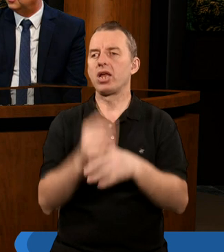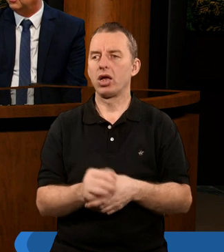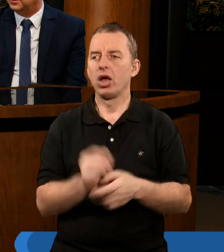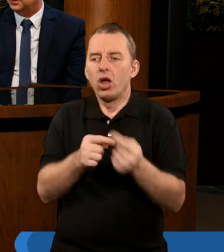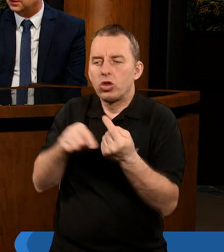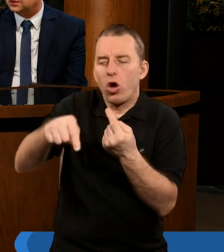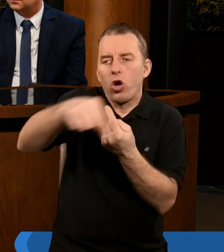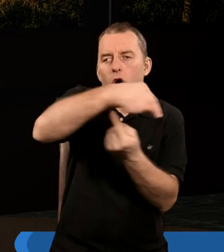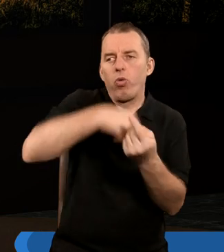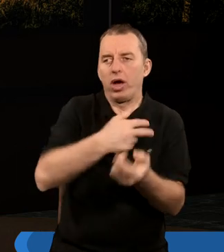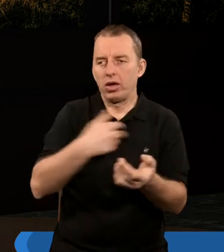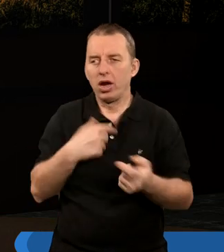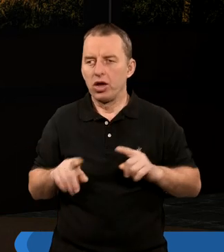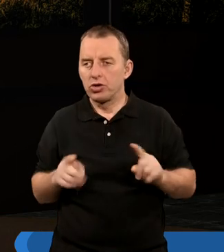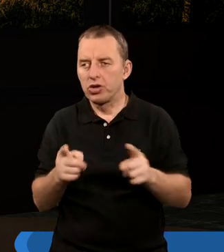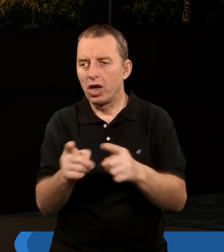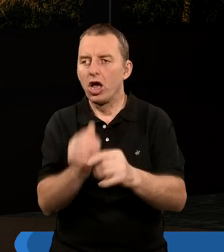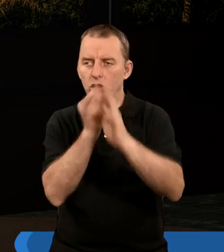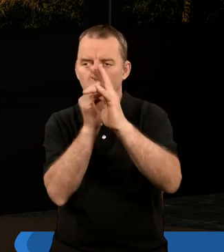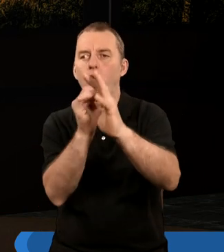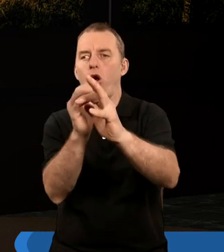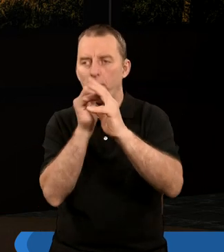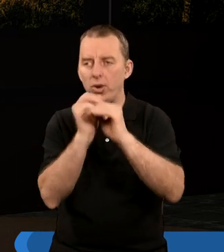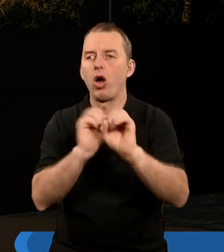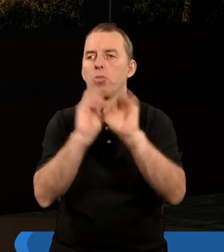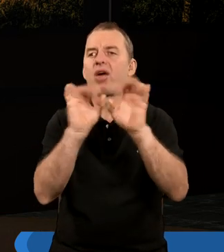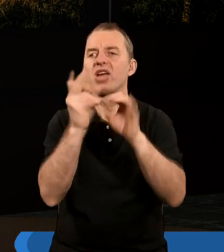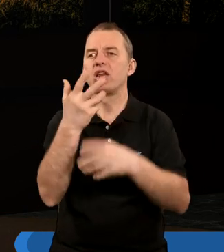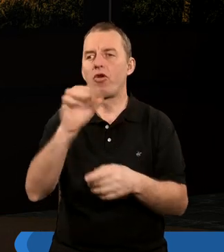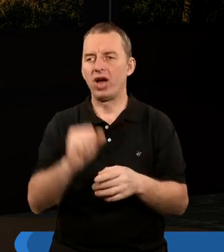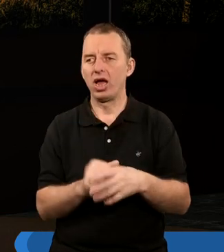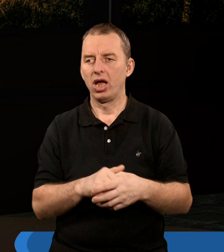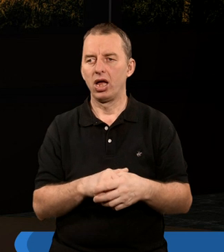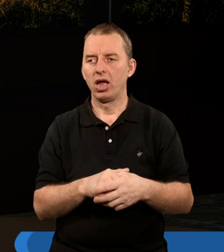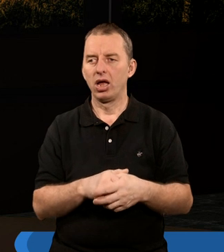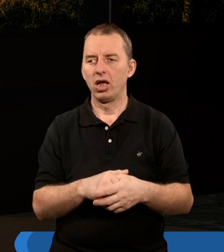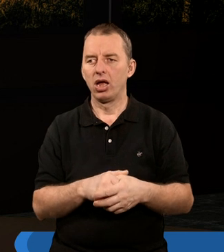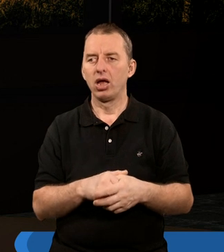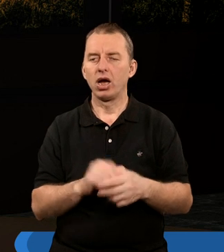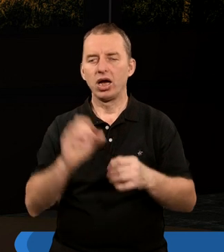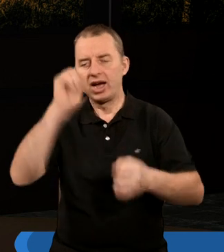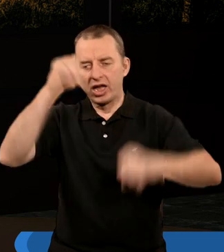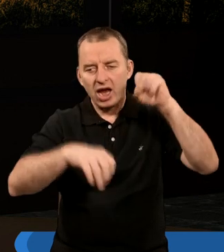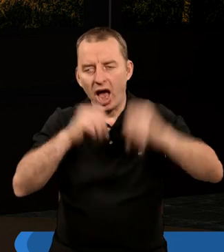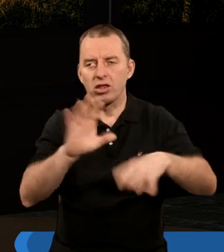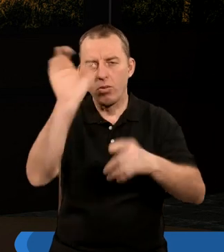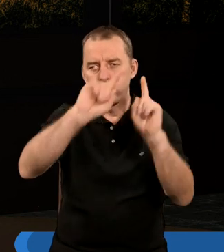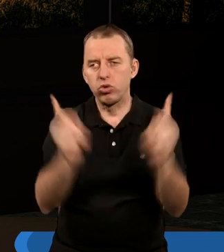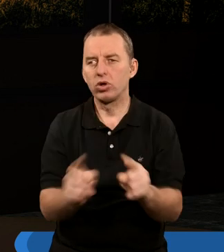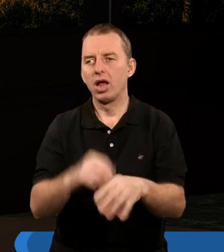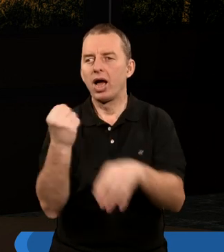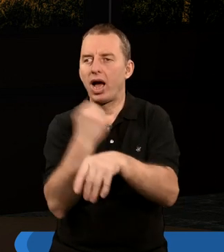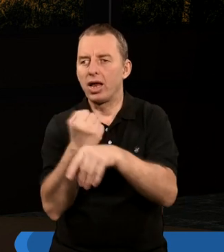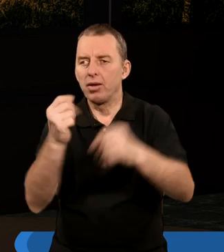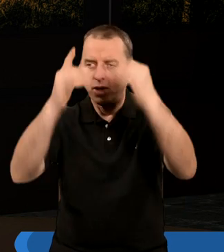Kiedy dookoła nas dzieją się takie trąby apokaliptyczne. Grady, burze i spadające